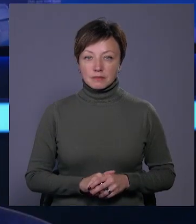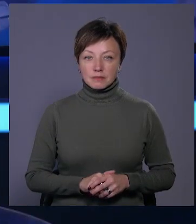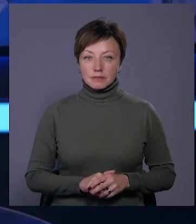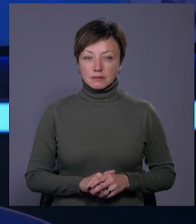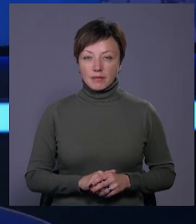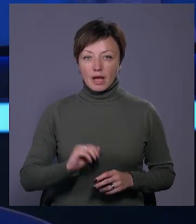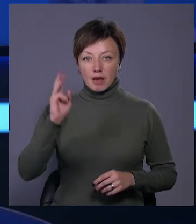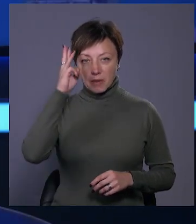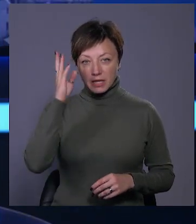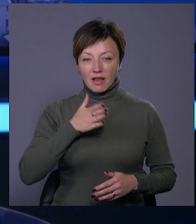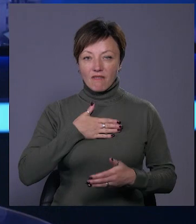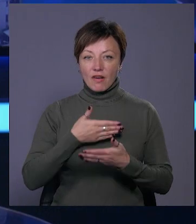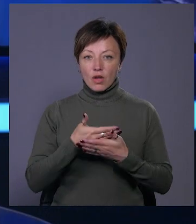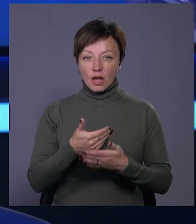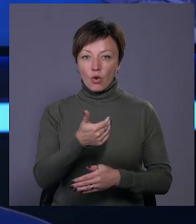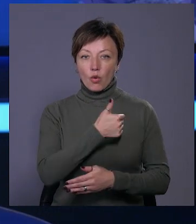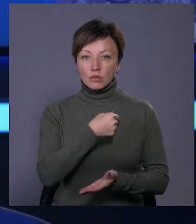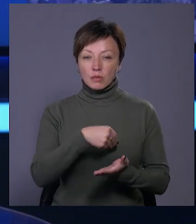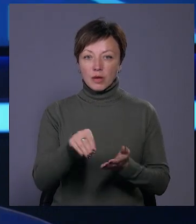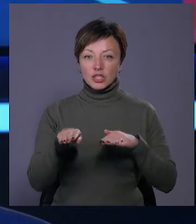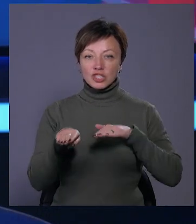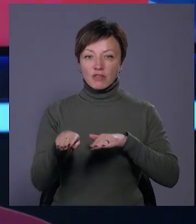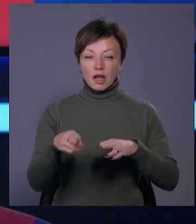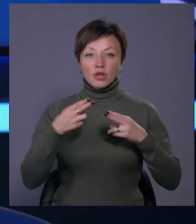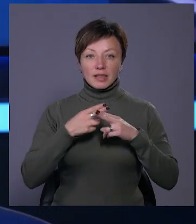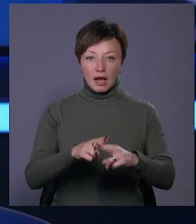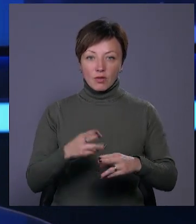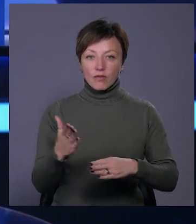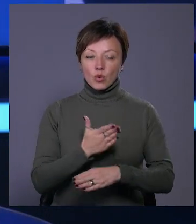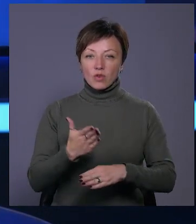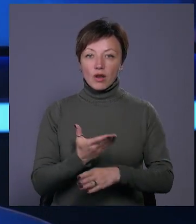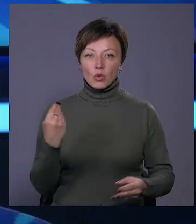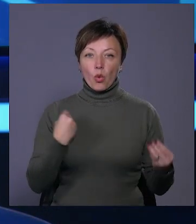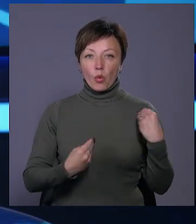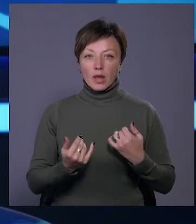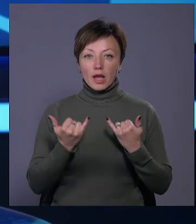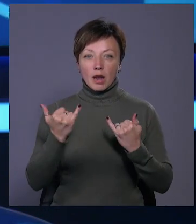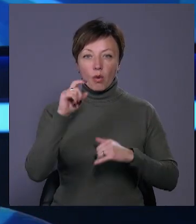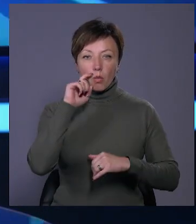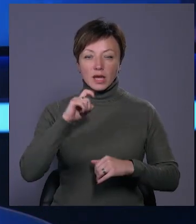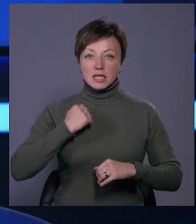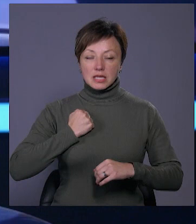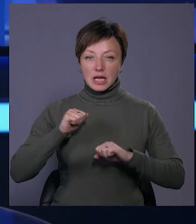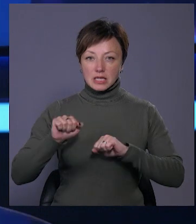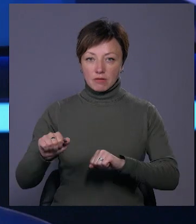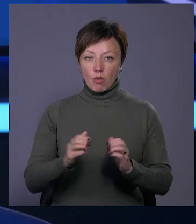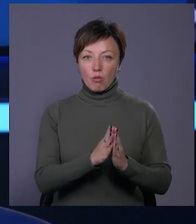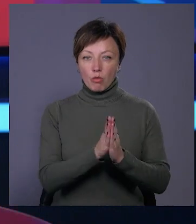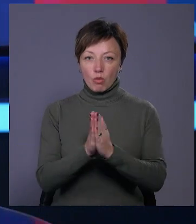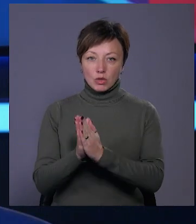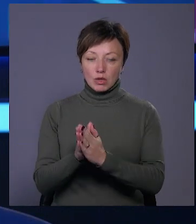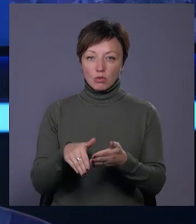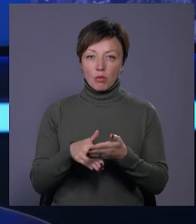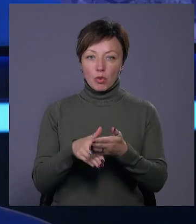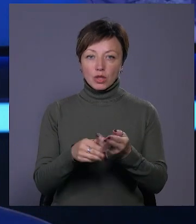Хмельницькі волонтери хочуть придбати швейну техніку, аби виготовляти одяг для українських захисників. І просять небайдужих